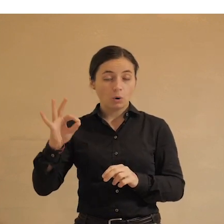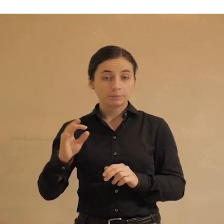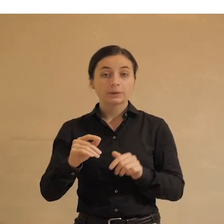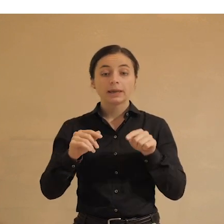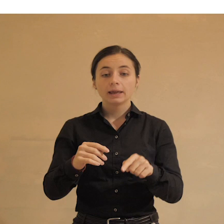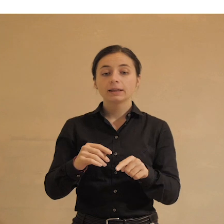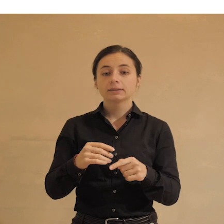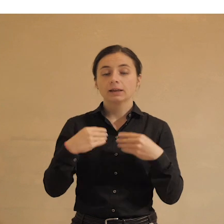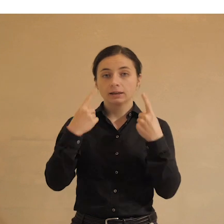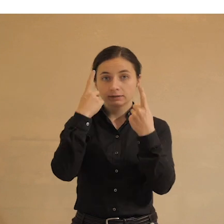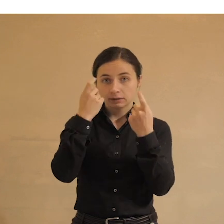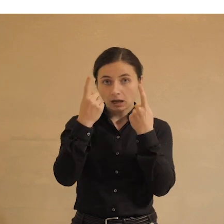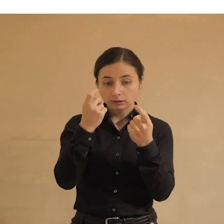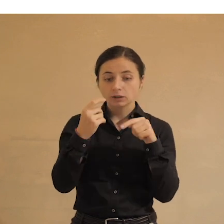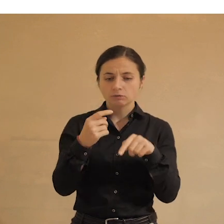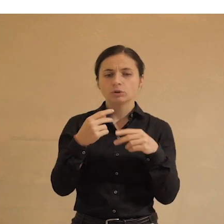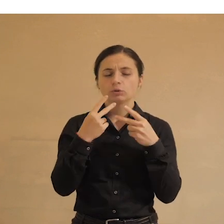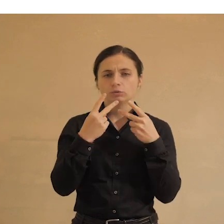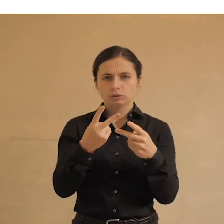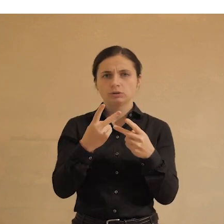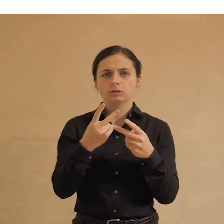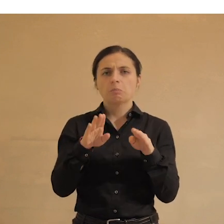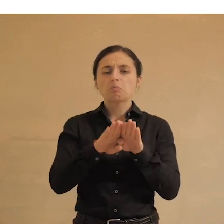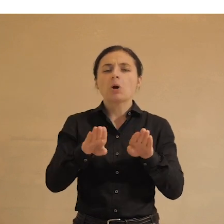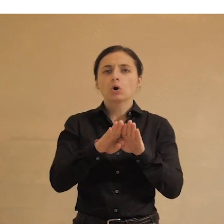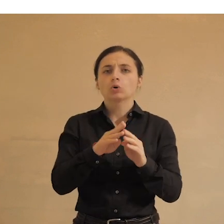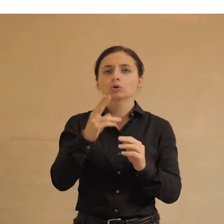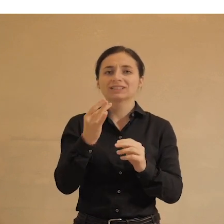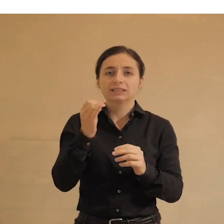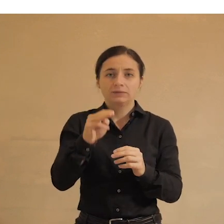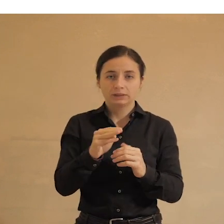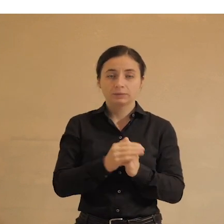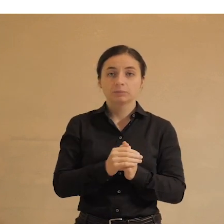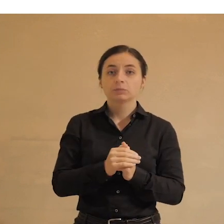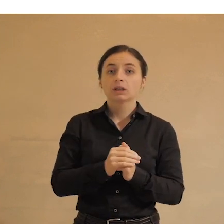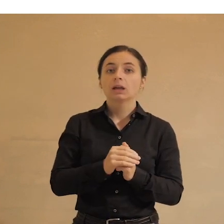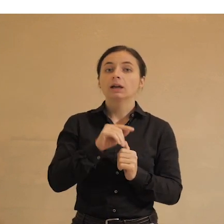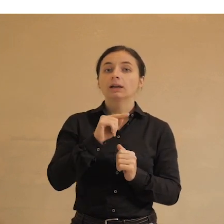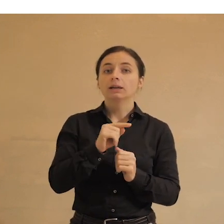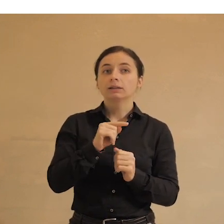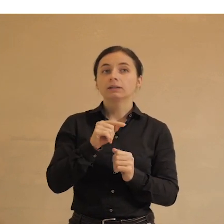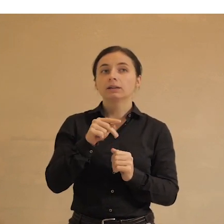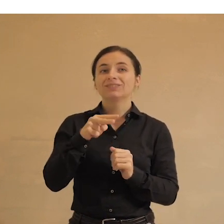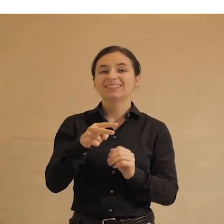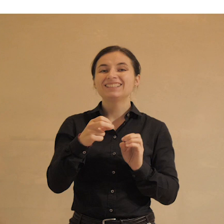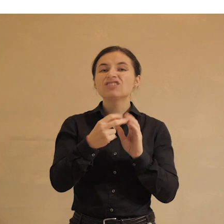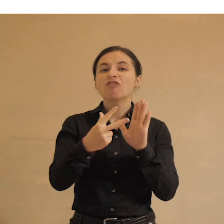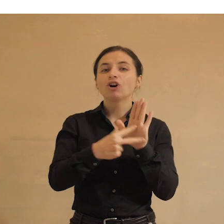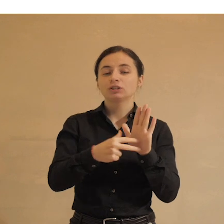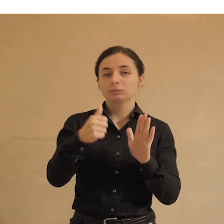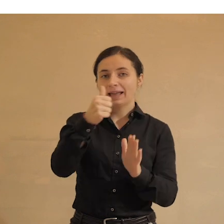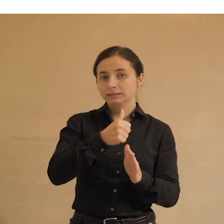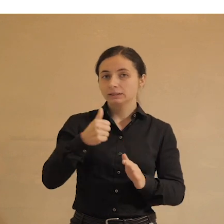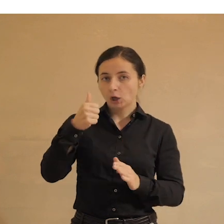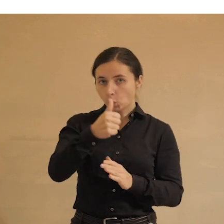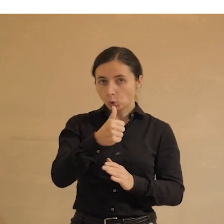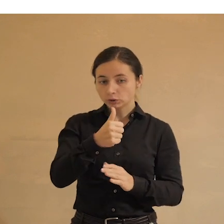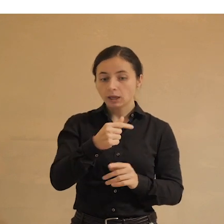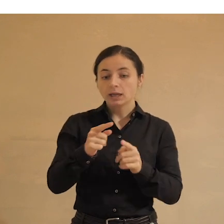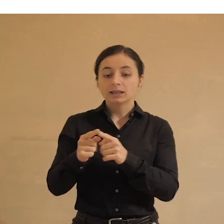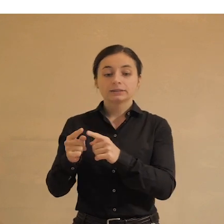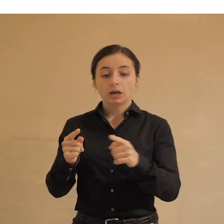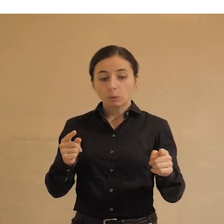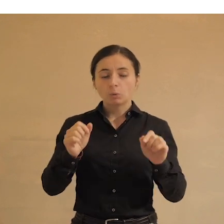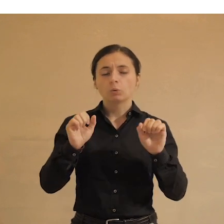данные, и вы увидите похожего цвета еще дальше слайды, это данные 2018 года. С тех